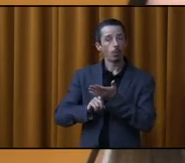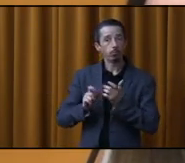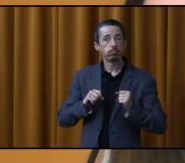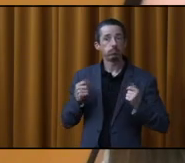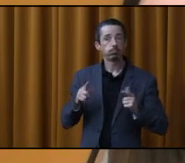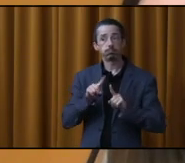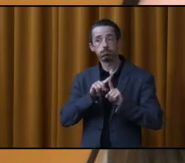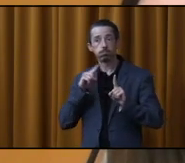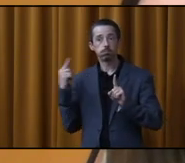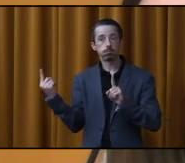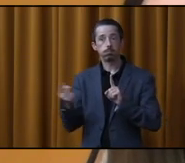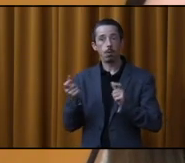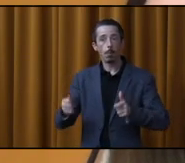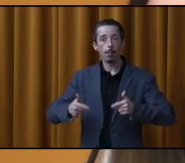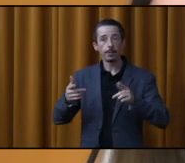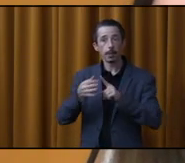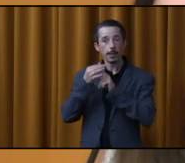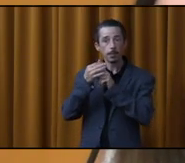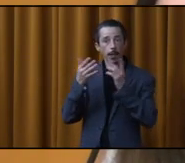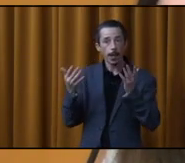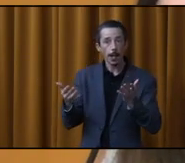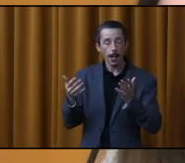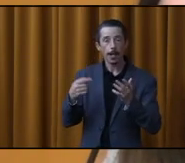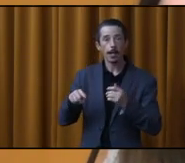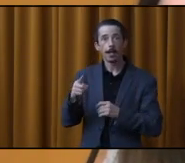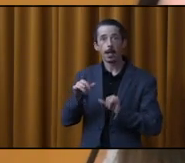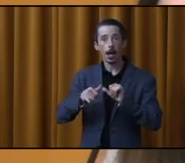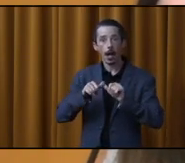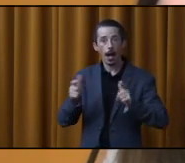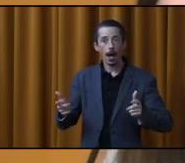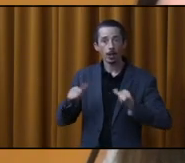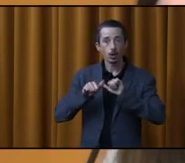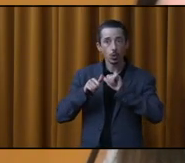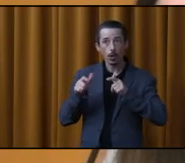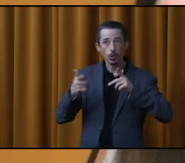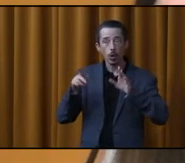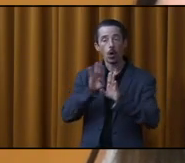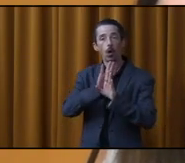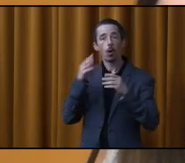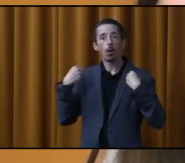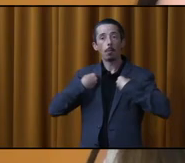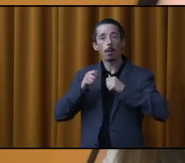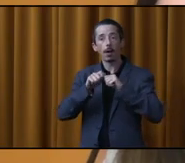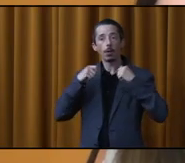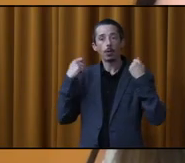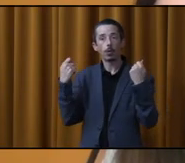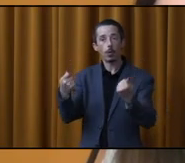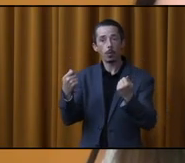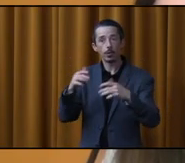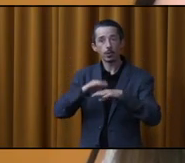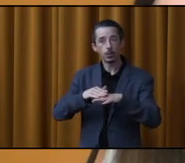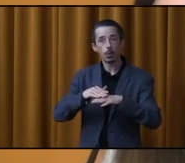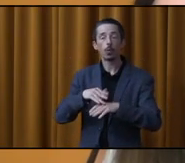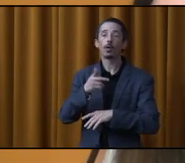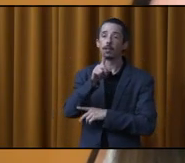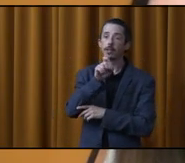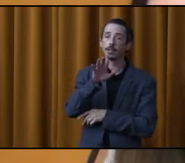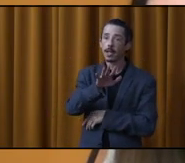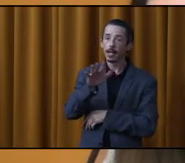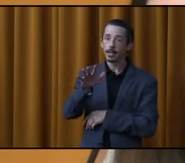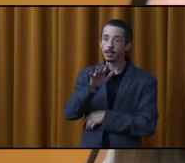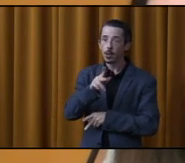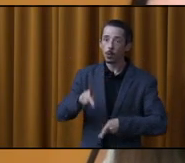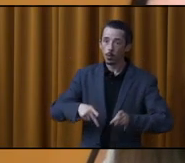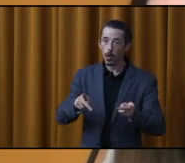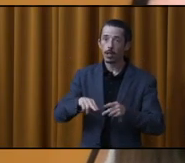extérieure du bâtiment principal en modifiant l'architecture et le revêtement extérieur sur l'immeuble situé au 155